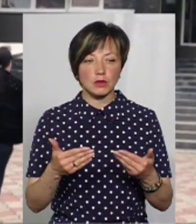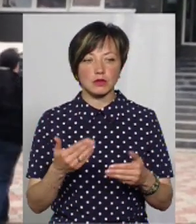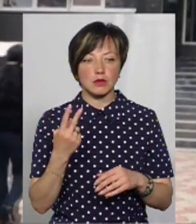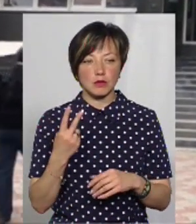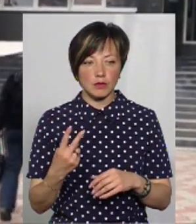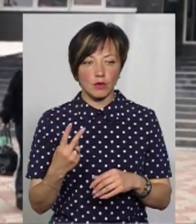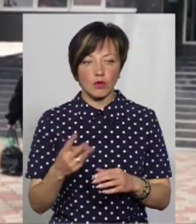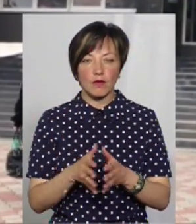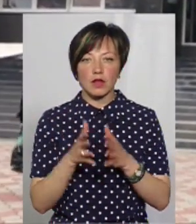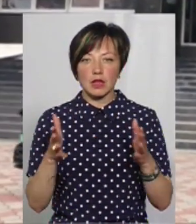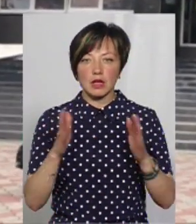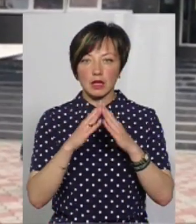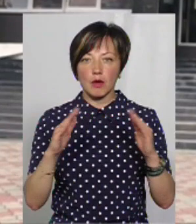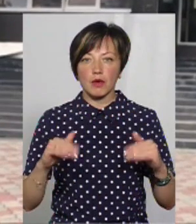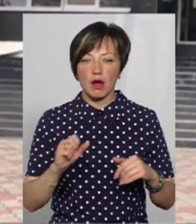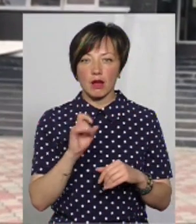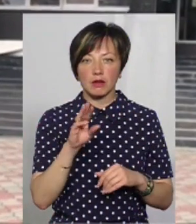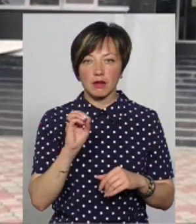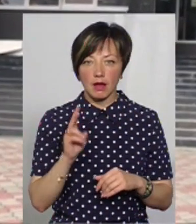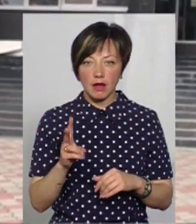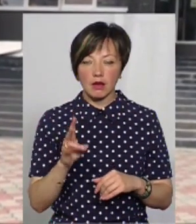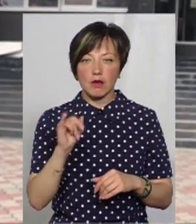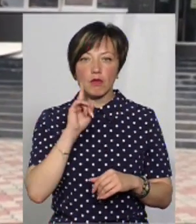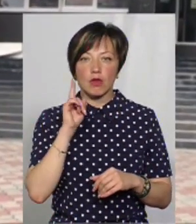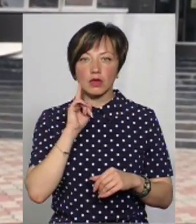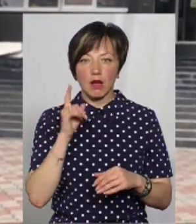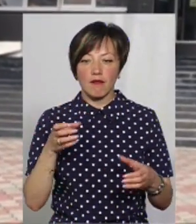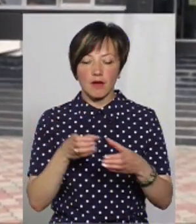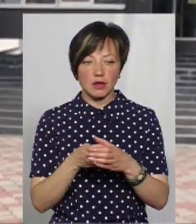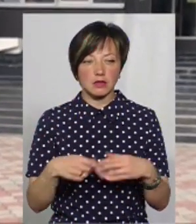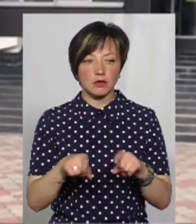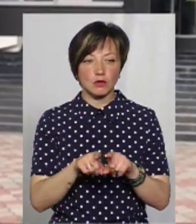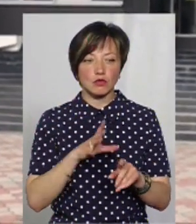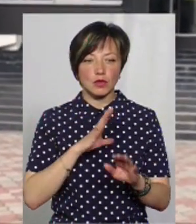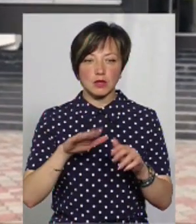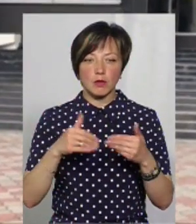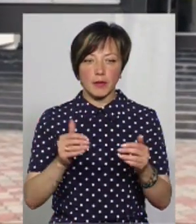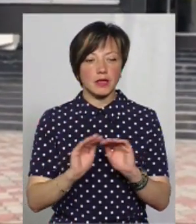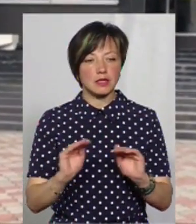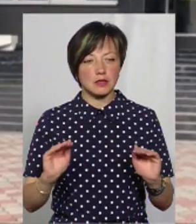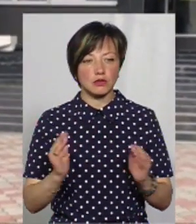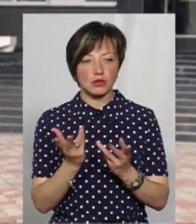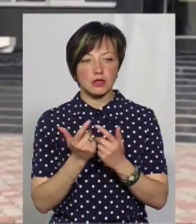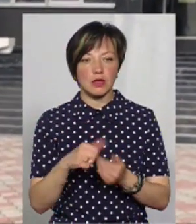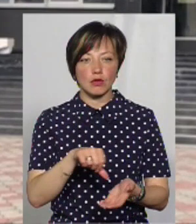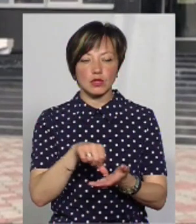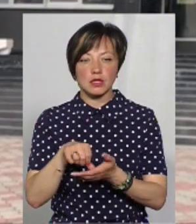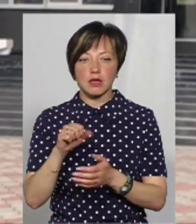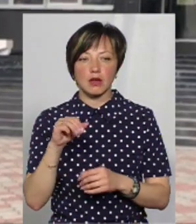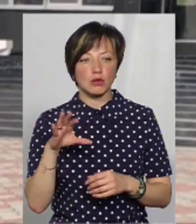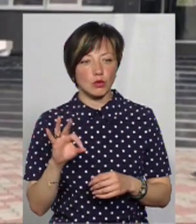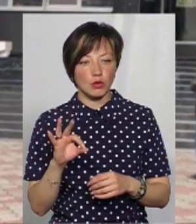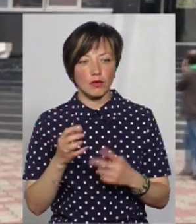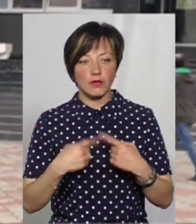двох великих таборах. Це Артек і Молода Гвардія. Також вони були запропоновані діткам з числа учасників АТО.